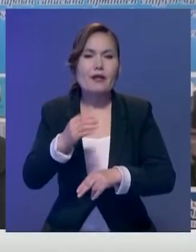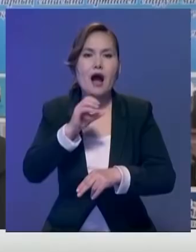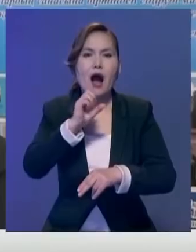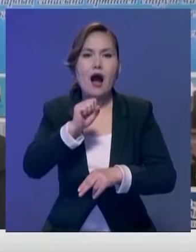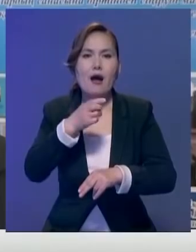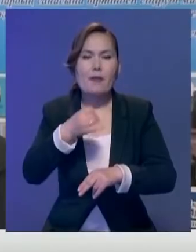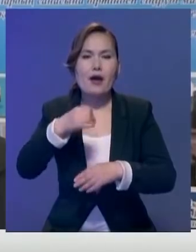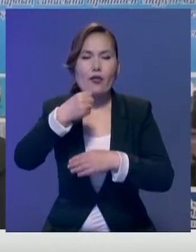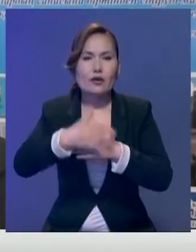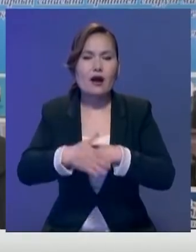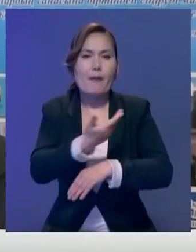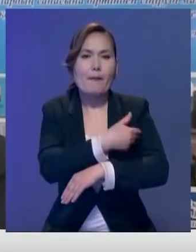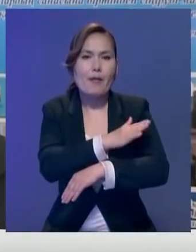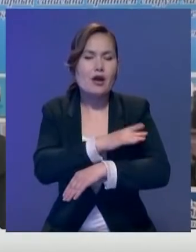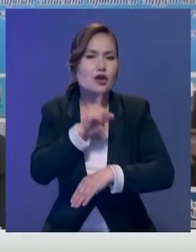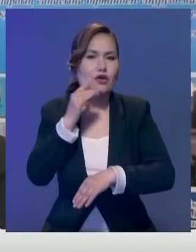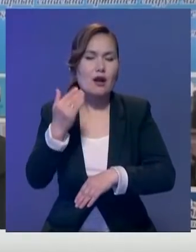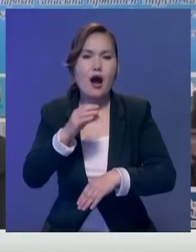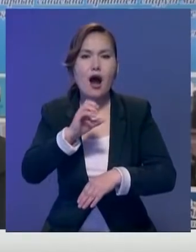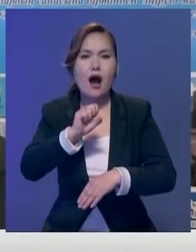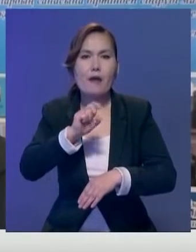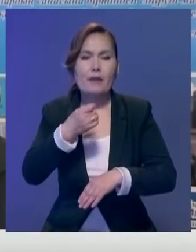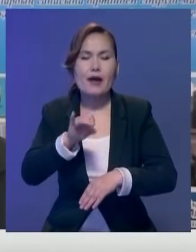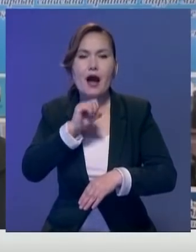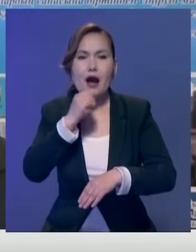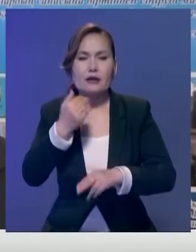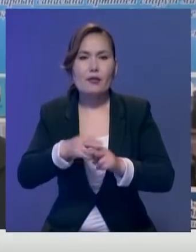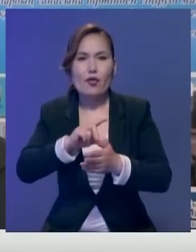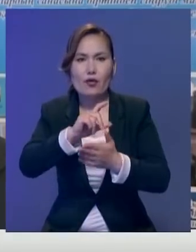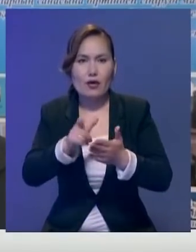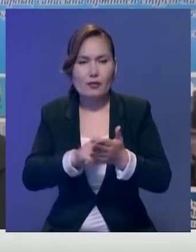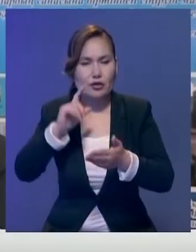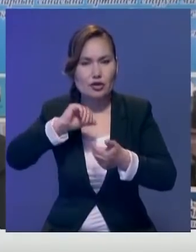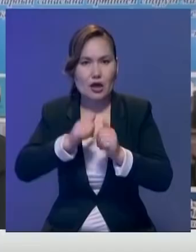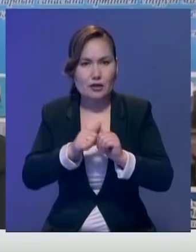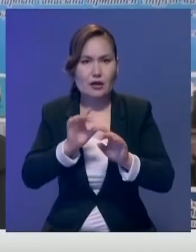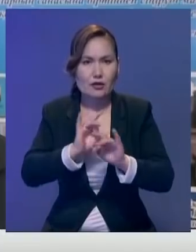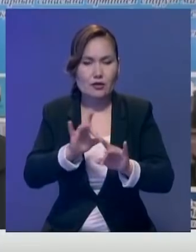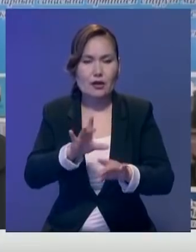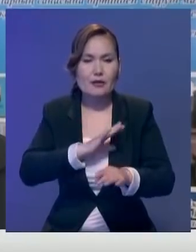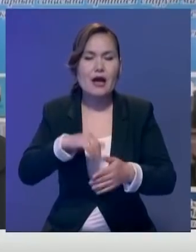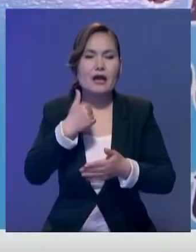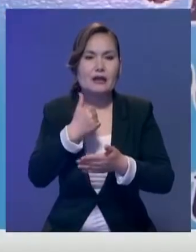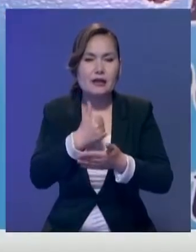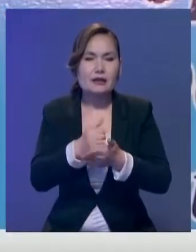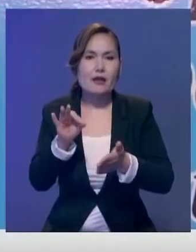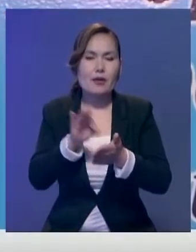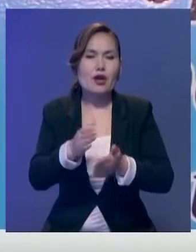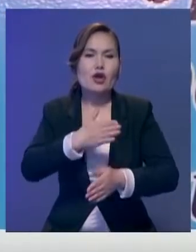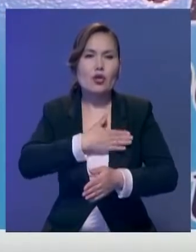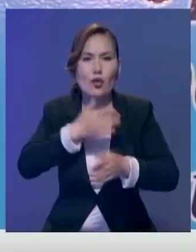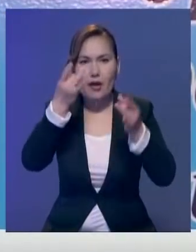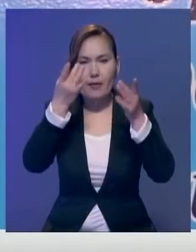поляк студенттері Абай атамыздың қара сөздерін, өліңдерін жатқа оқыдыр. Бүгінгі кезе сөйгін негізгі мақсаты осы рухани